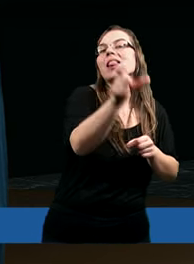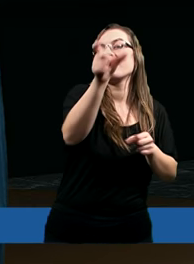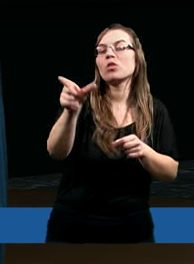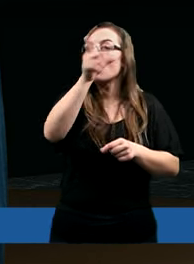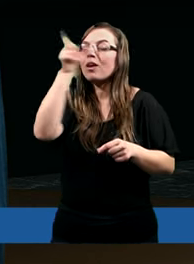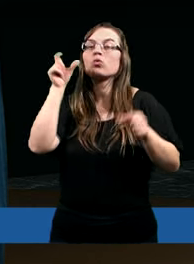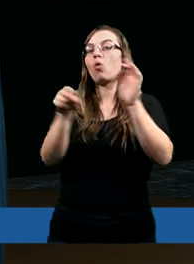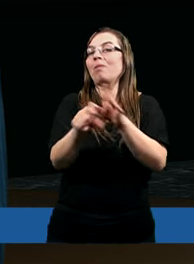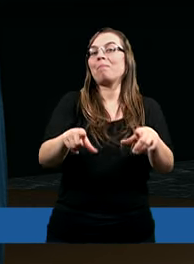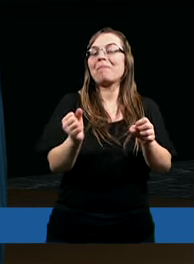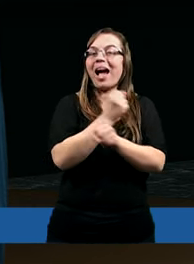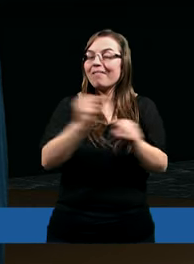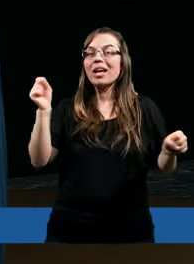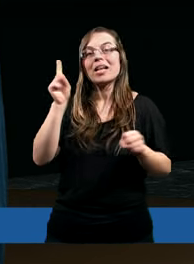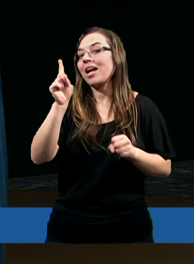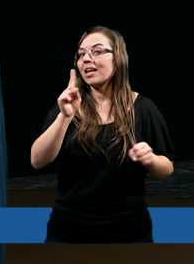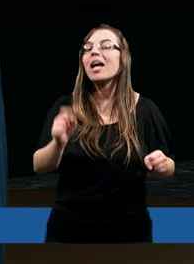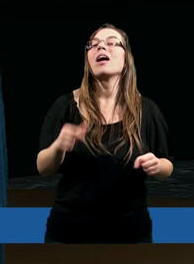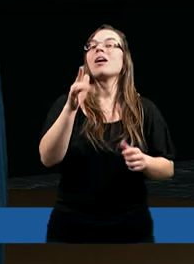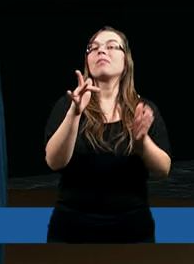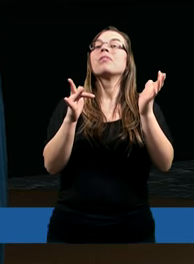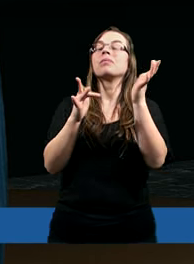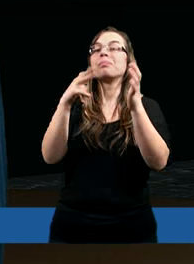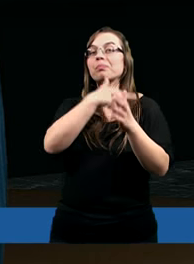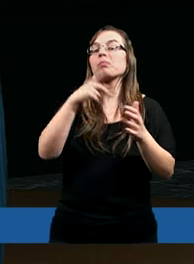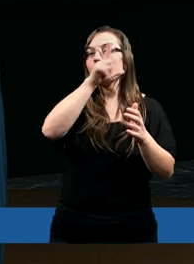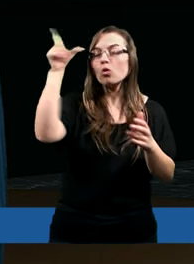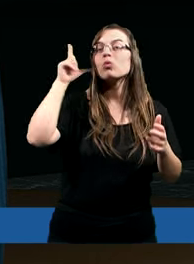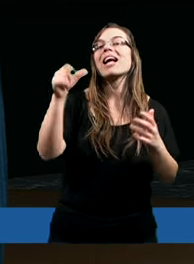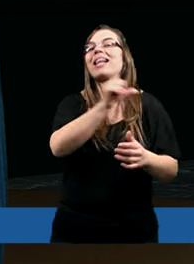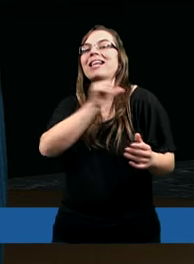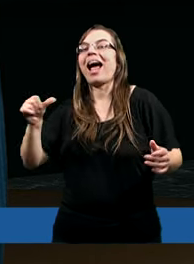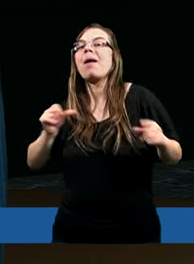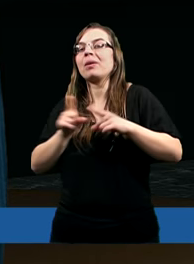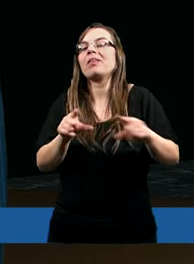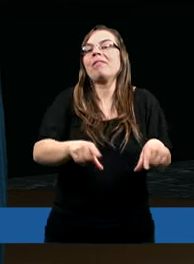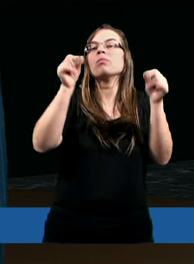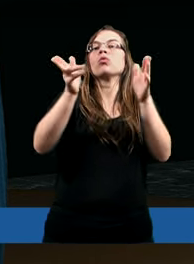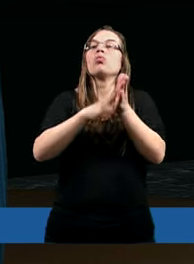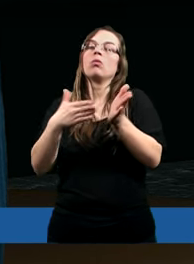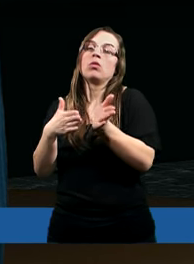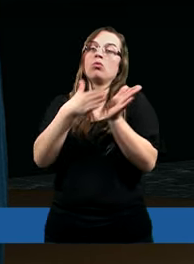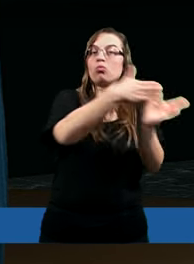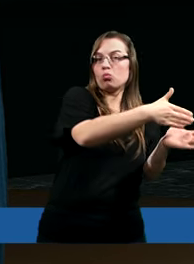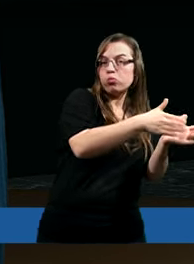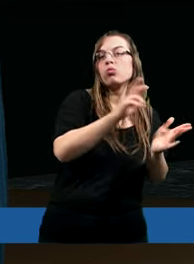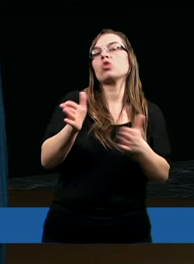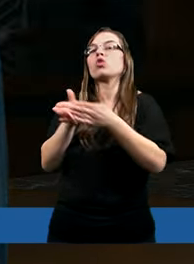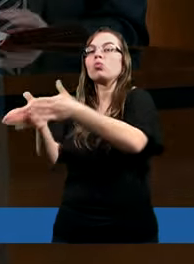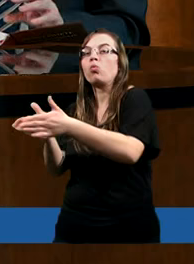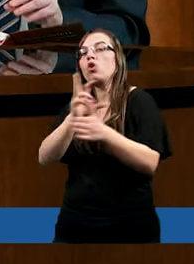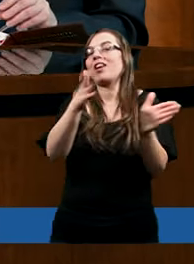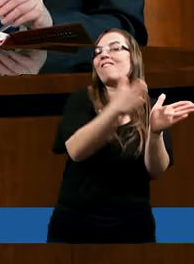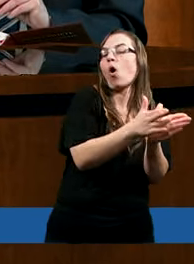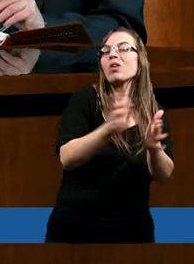ludzi do zbawienia. To ludzie się sami wybierają, w którą stronę chcą iść w swoim życiu.